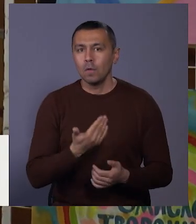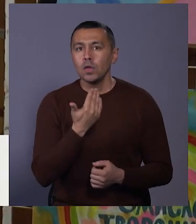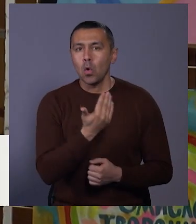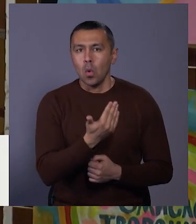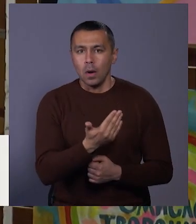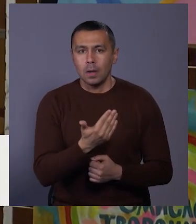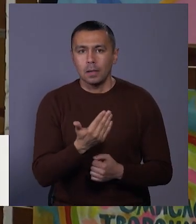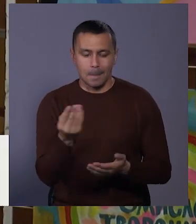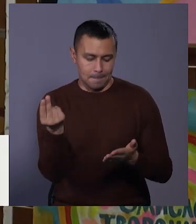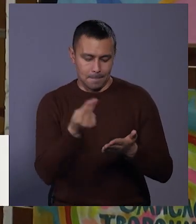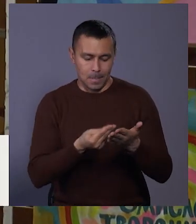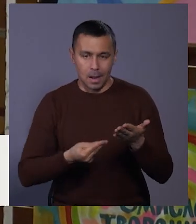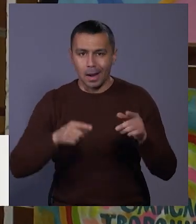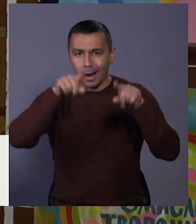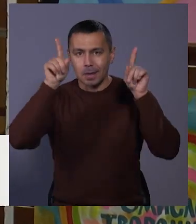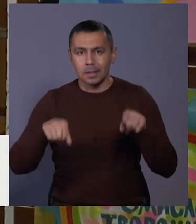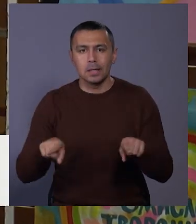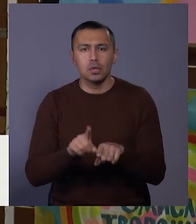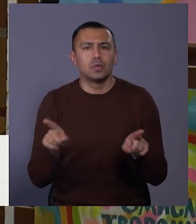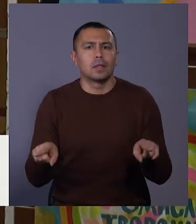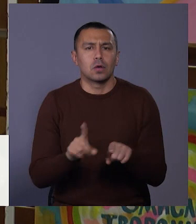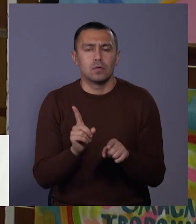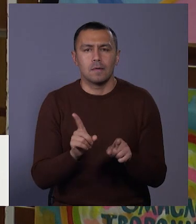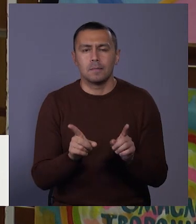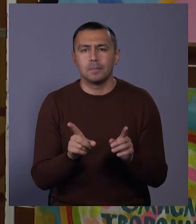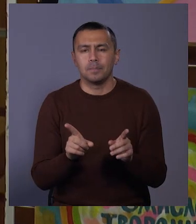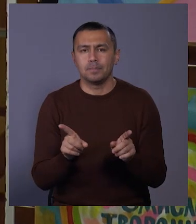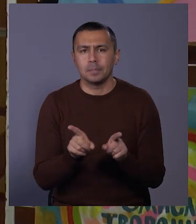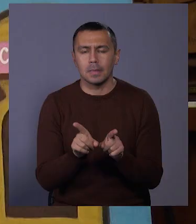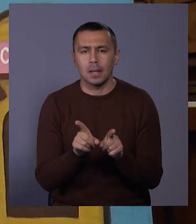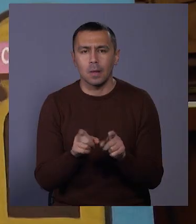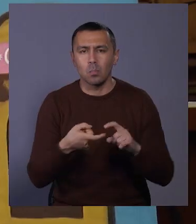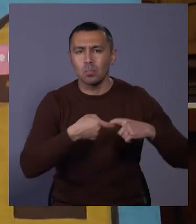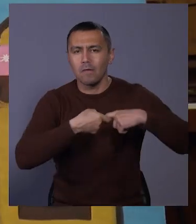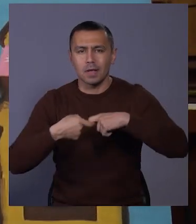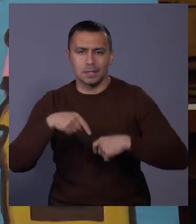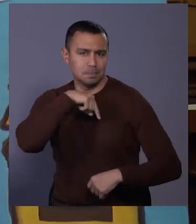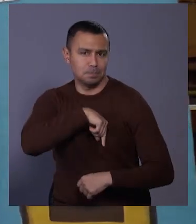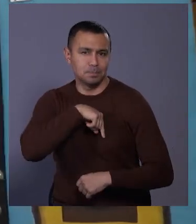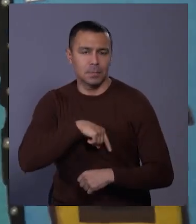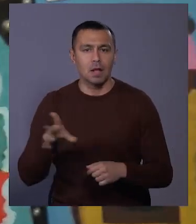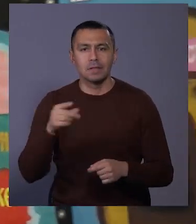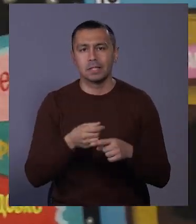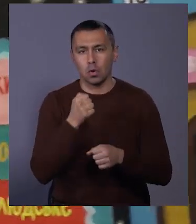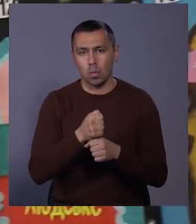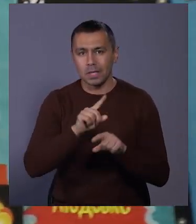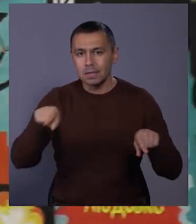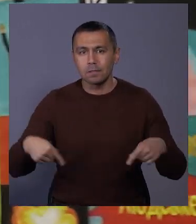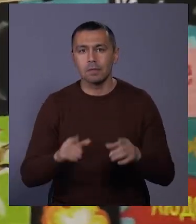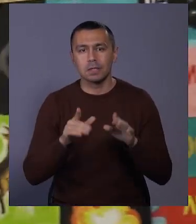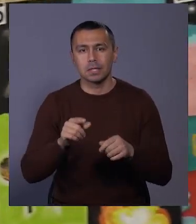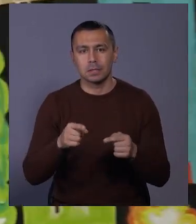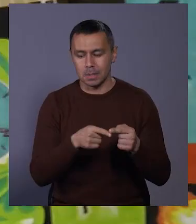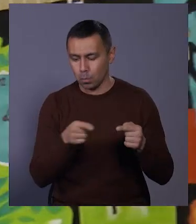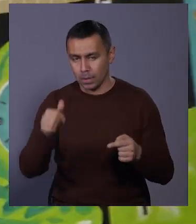творіннях є щось таке, що перекликається з моїм внутрішнім світом. Усі ці роботи Володимир Півень створив лише за